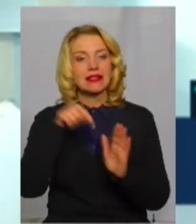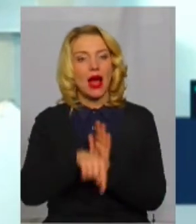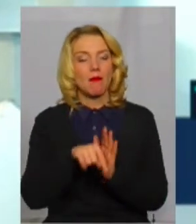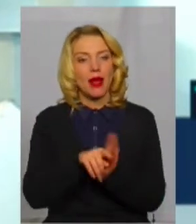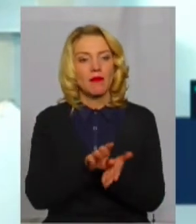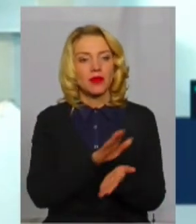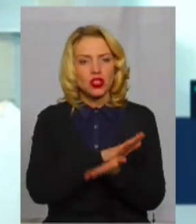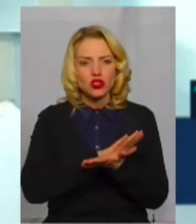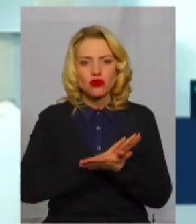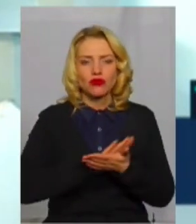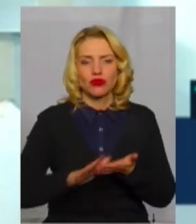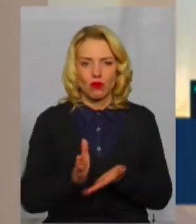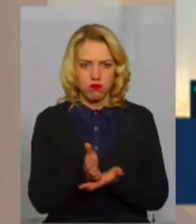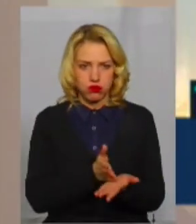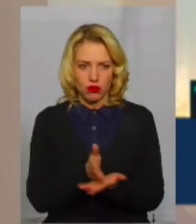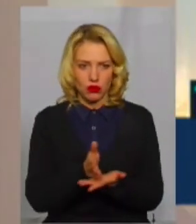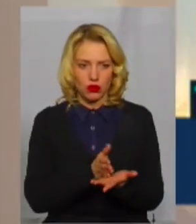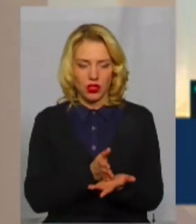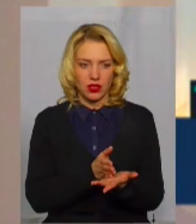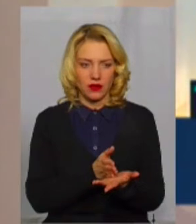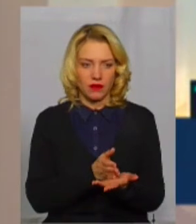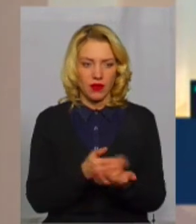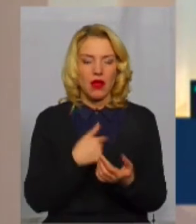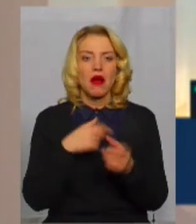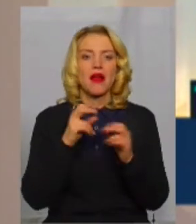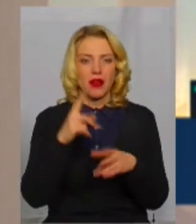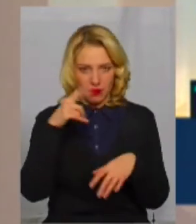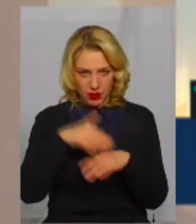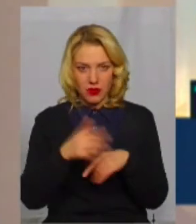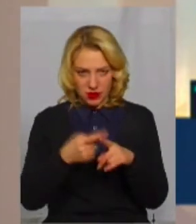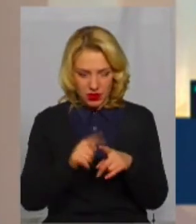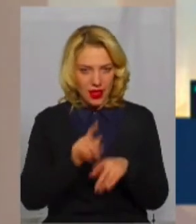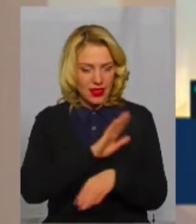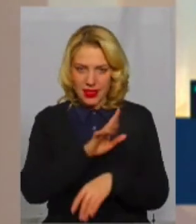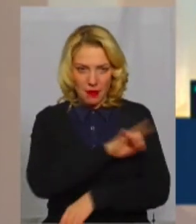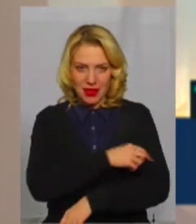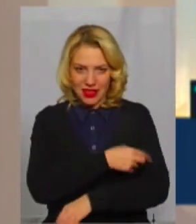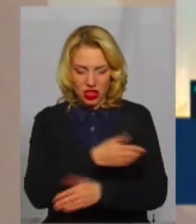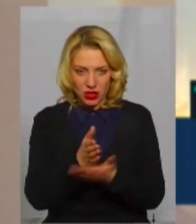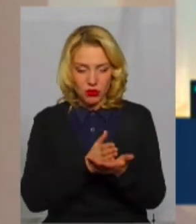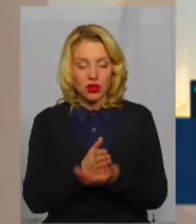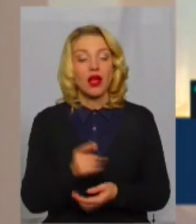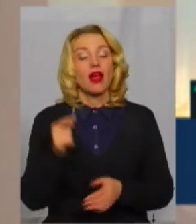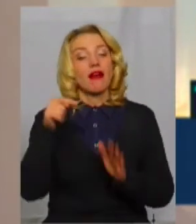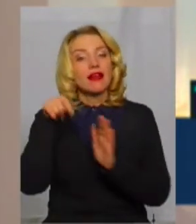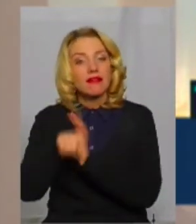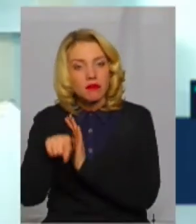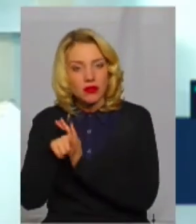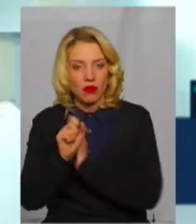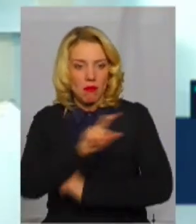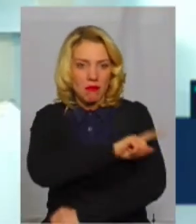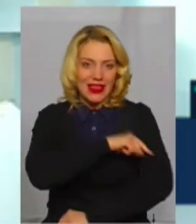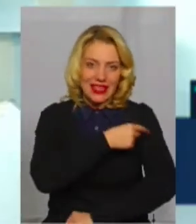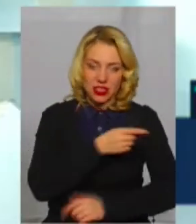Щоб правильно зрозуміла, то не медична послуга там чи як? Ні-ні, саме медичну послугу. І якщо